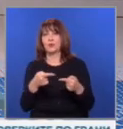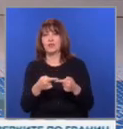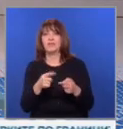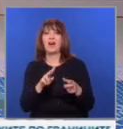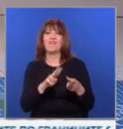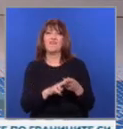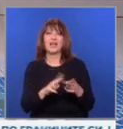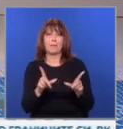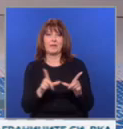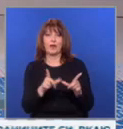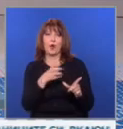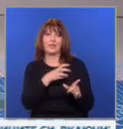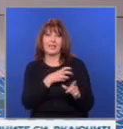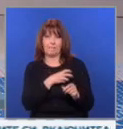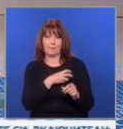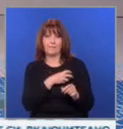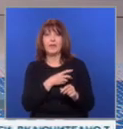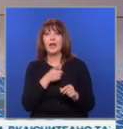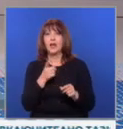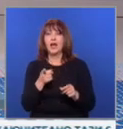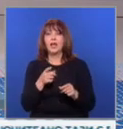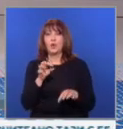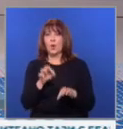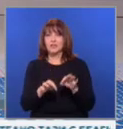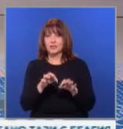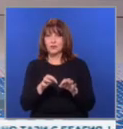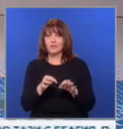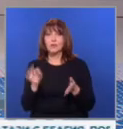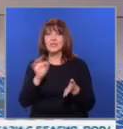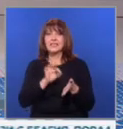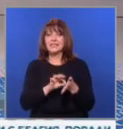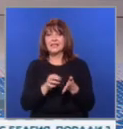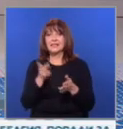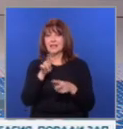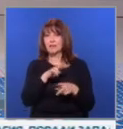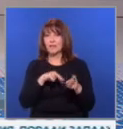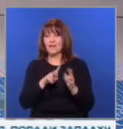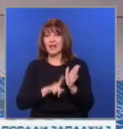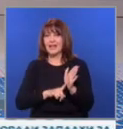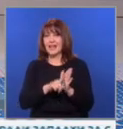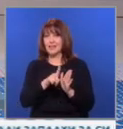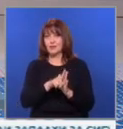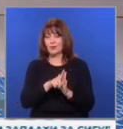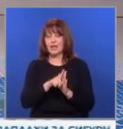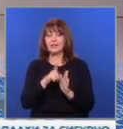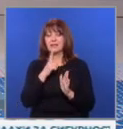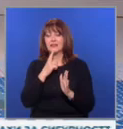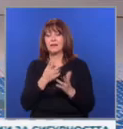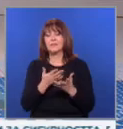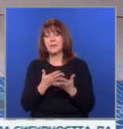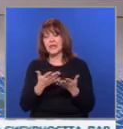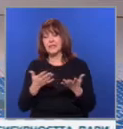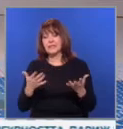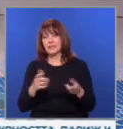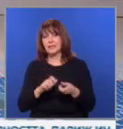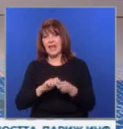Методиеве от Герб СДС Бенеде. Доводът се стигна след касиране на резултатите от предишните избори заради многобройни нарушения при